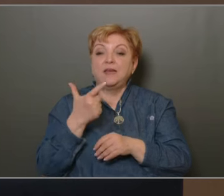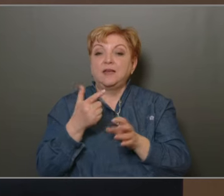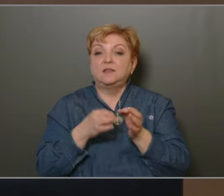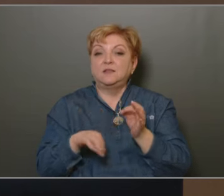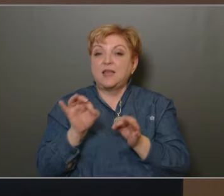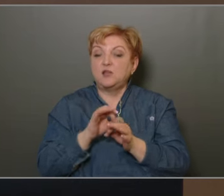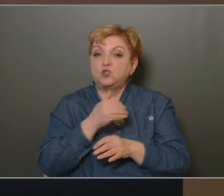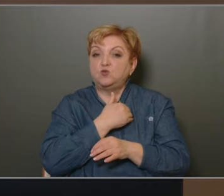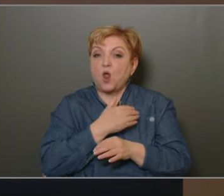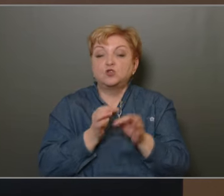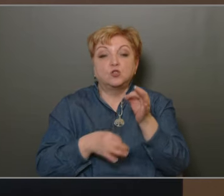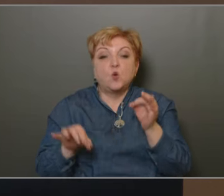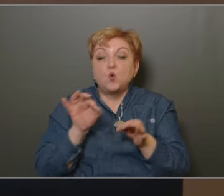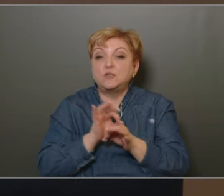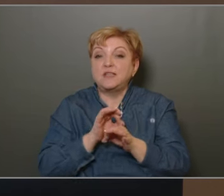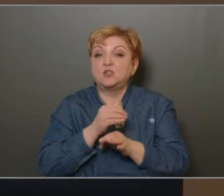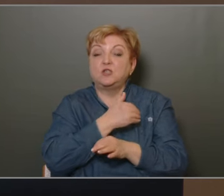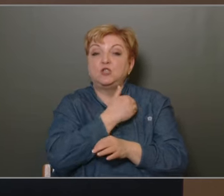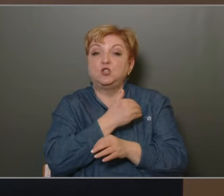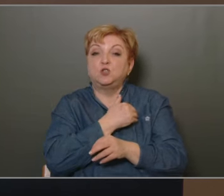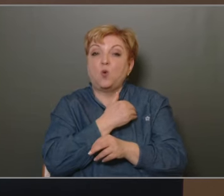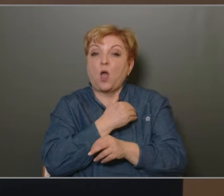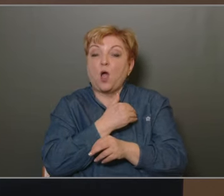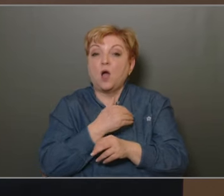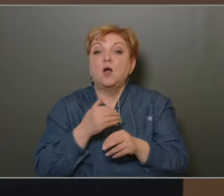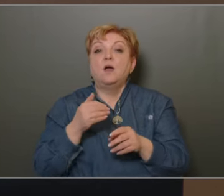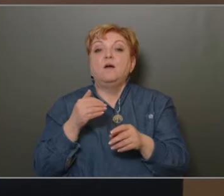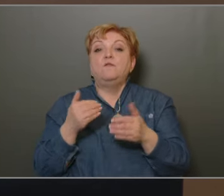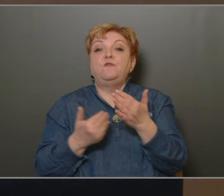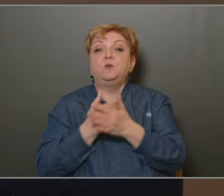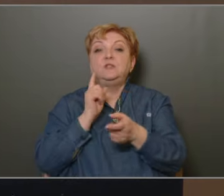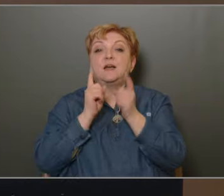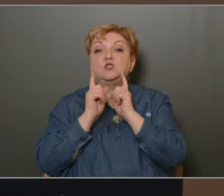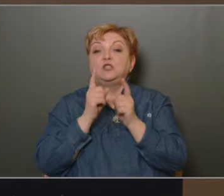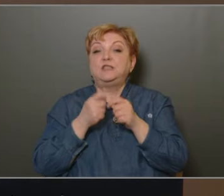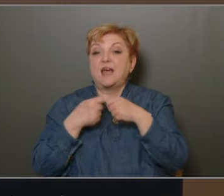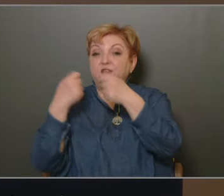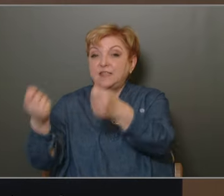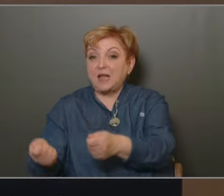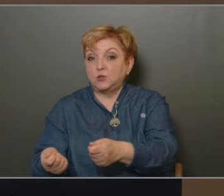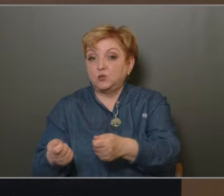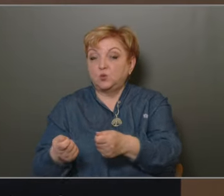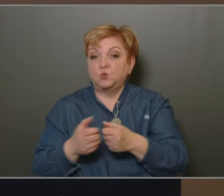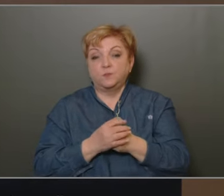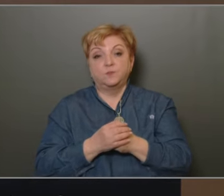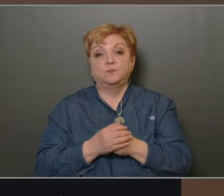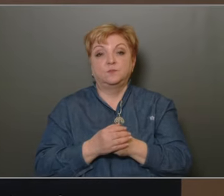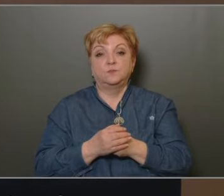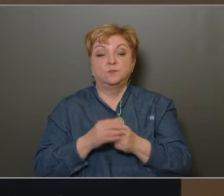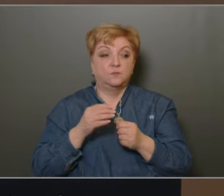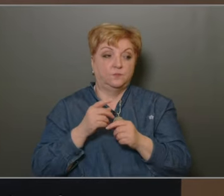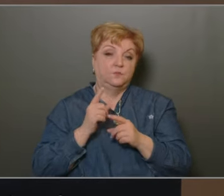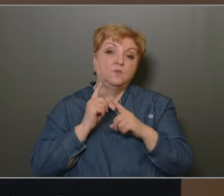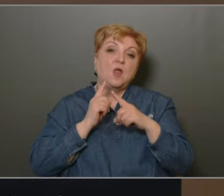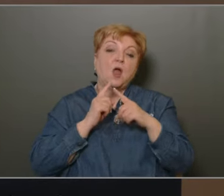teljes iskola és az összes iskola udvar felújítási tervét átadtuk. Nincs a vitát lezártam. Kívánál röflekálni,